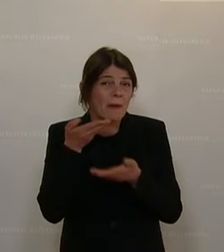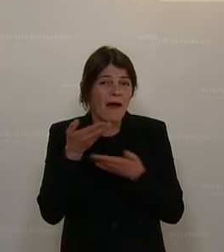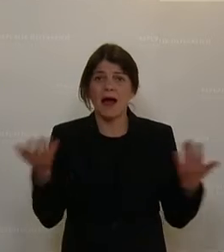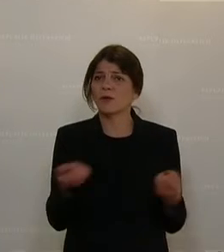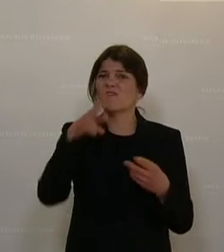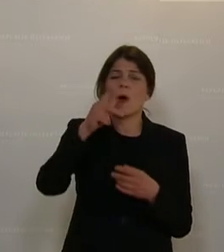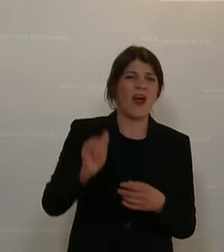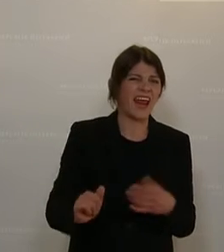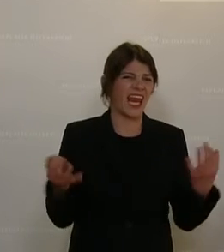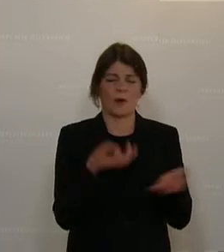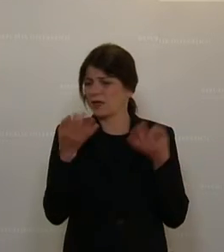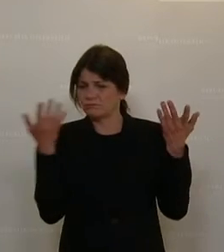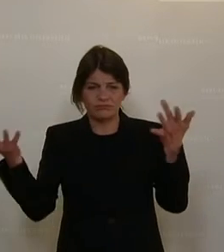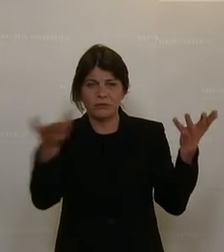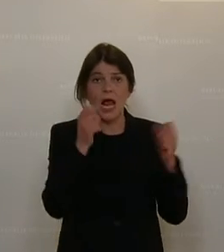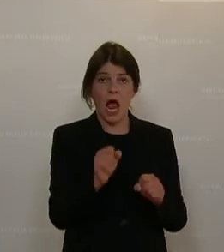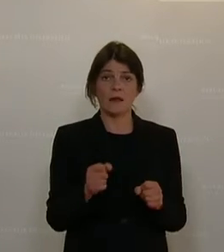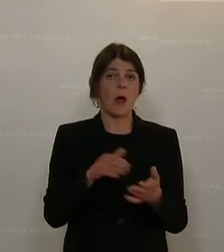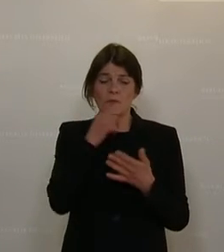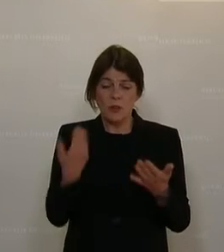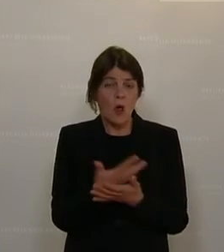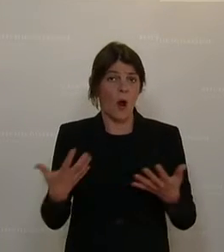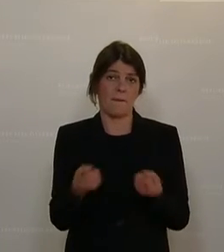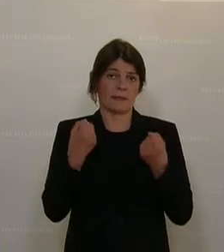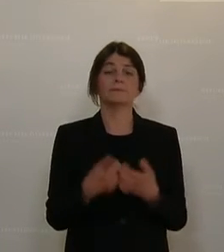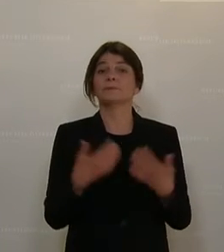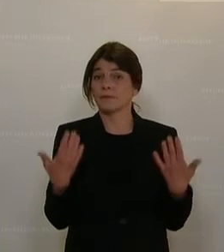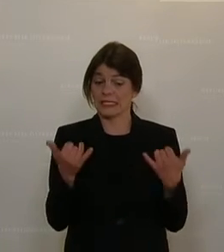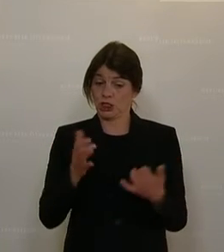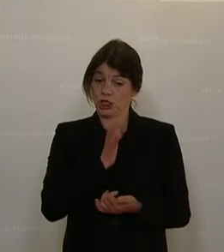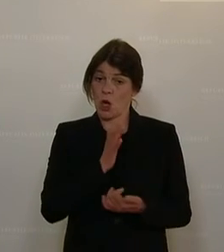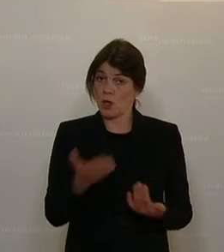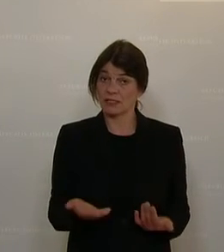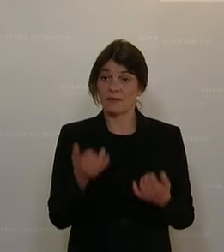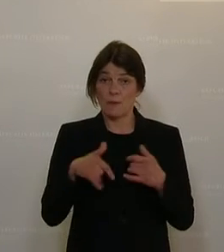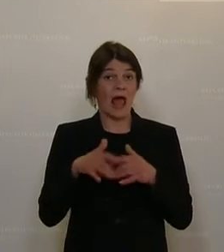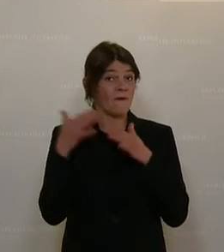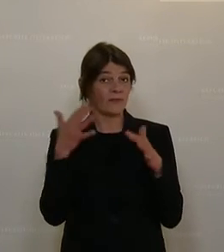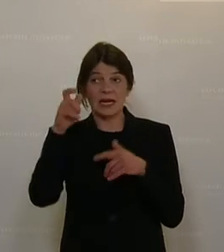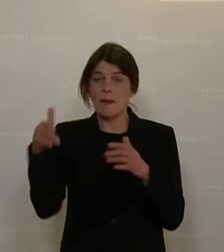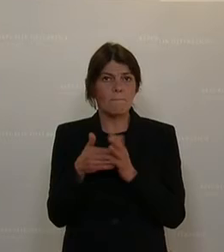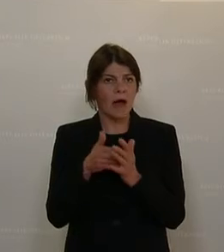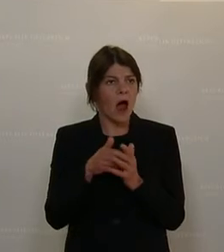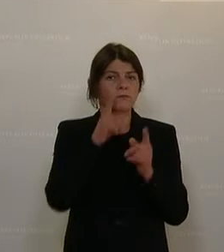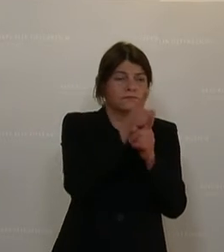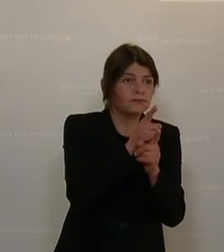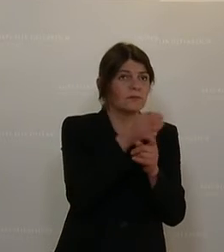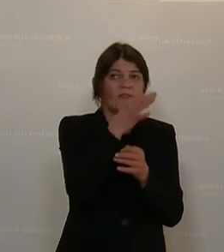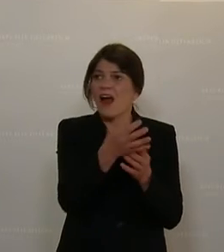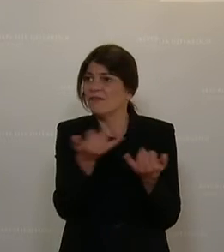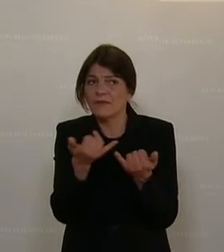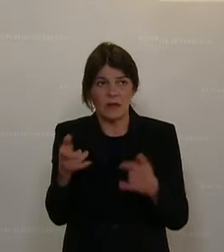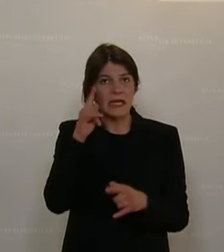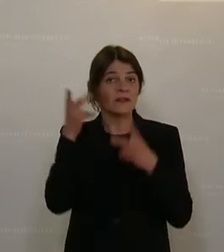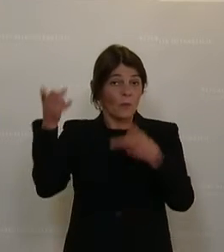hätte auch VKI oder eine Institution reinschreiben können. Ich denke mir, es ist eine Chance. Momentan suchen viele eine Anlaufstelle, sie wissen nicht